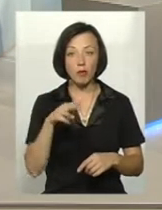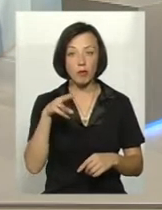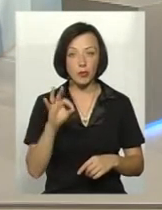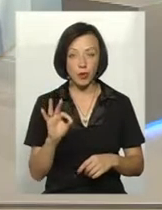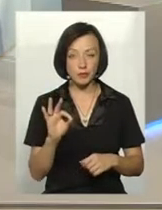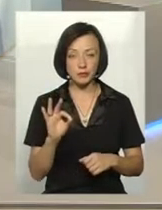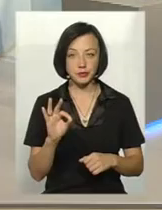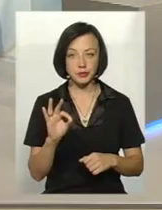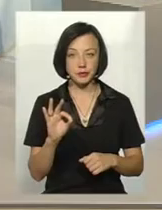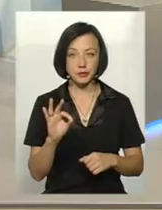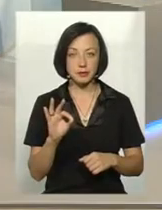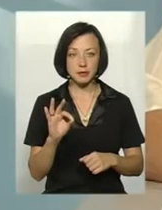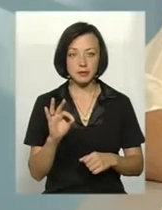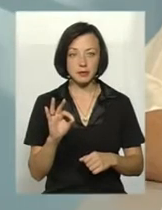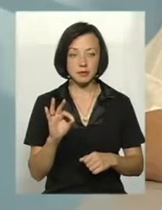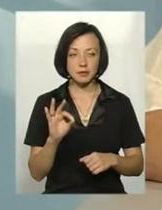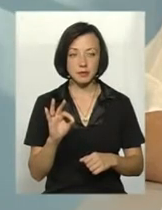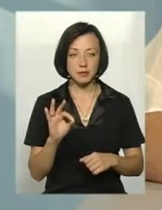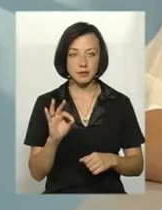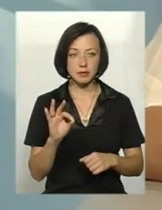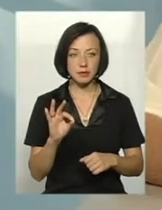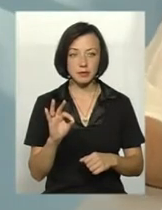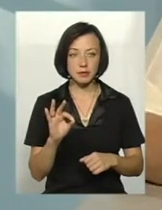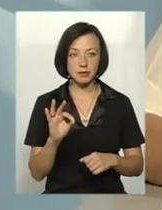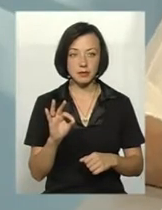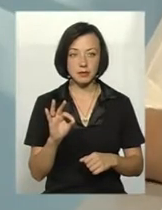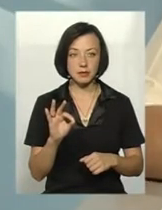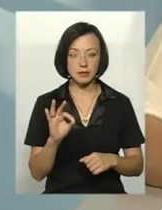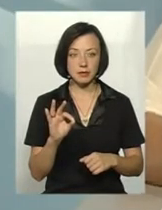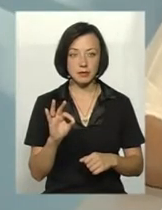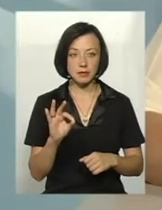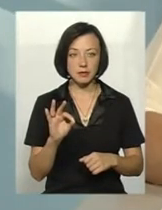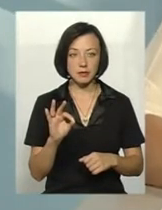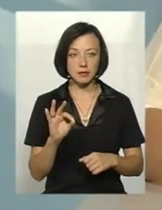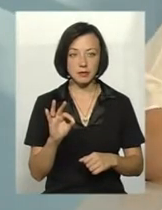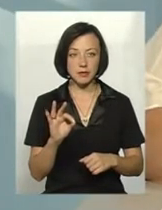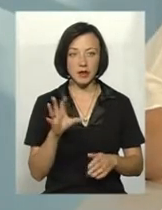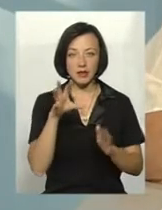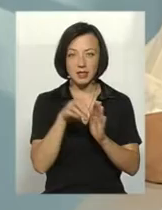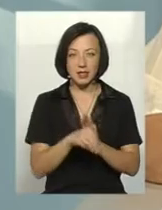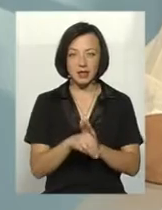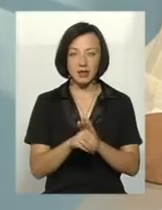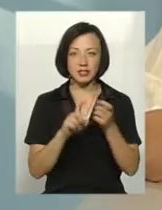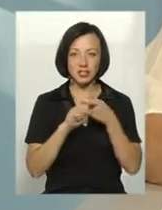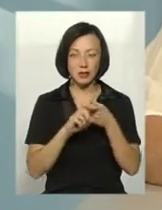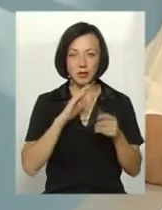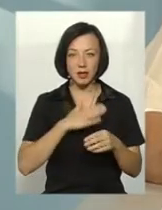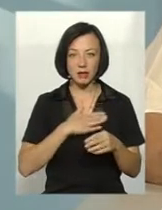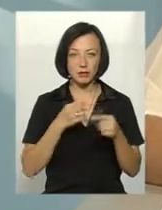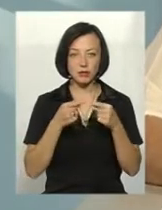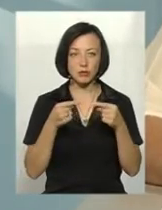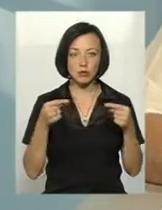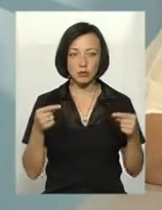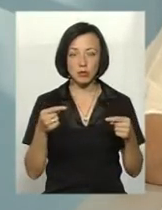заселенню шкідниками нашої продукції, бо вона є таке, значить, вони підходять